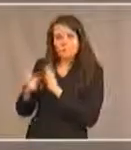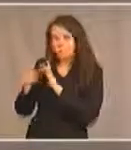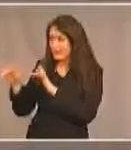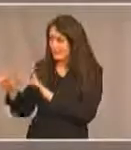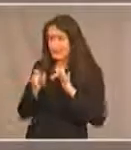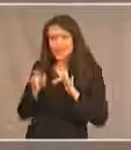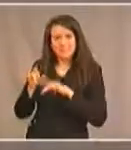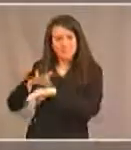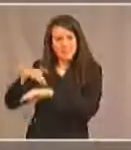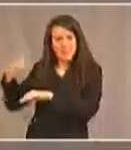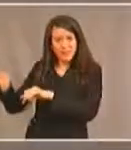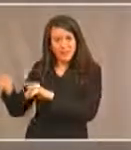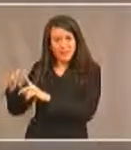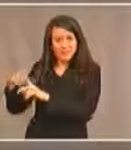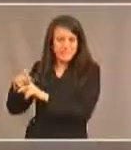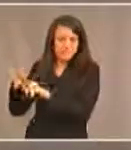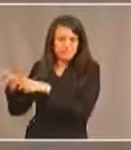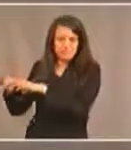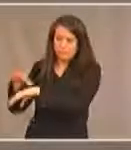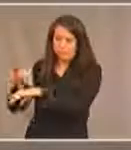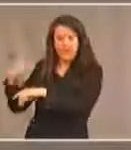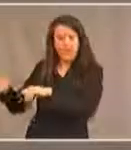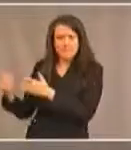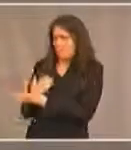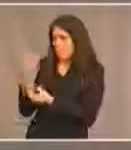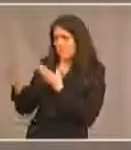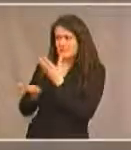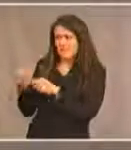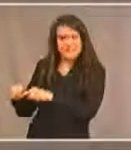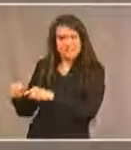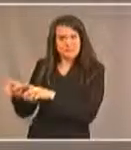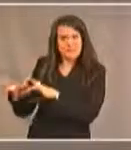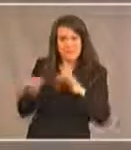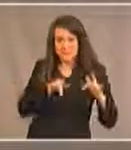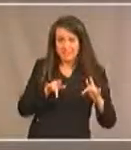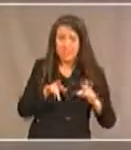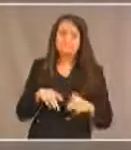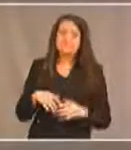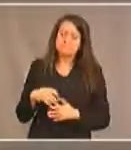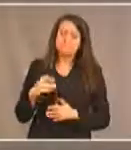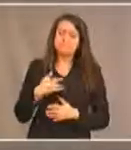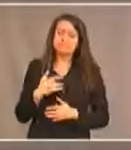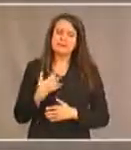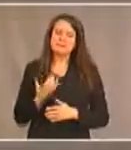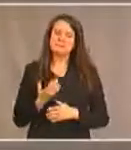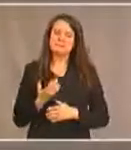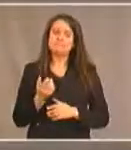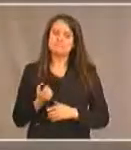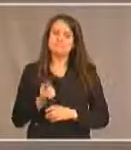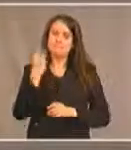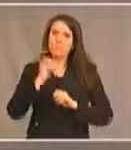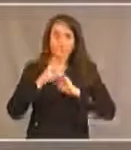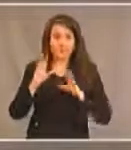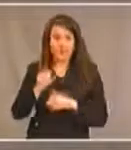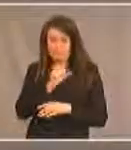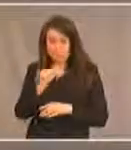réserve parce qu n'avaient pas les services dont ils avaient besoin on peut conclure que plusieurs des obstacles sont non seulement